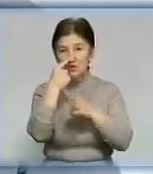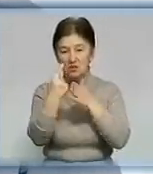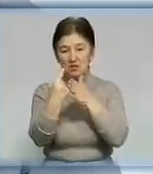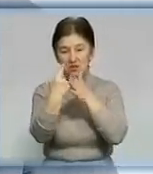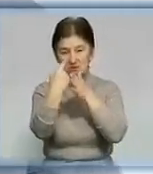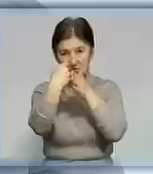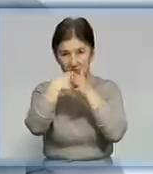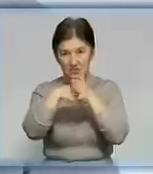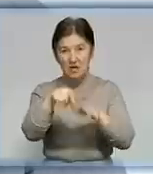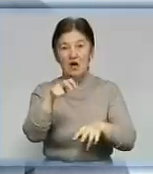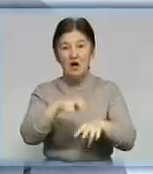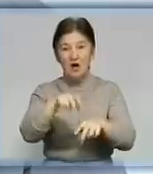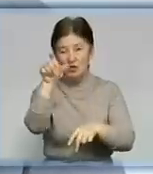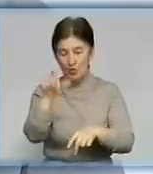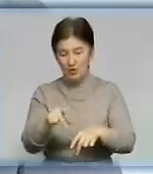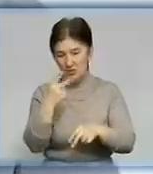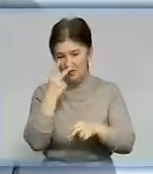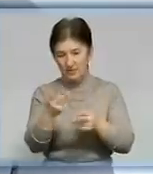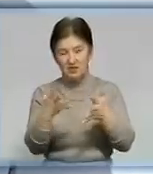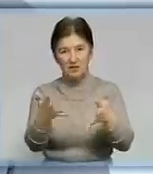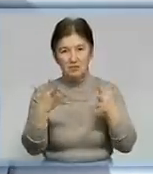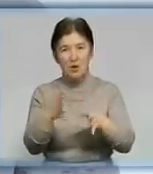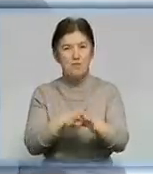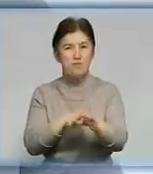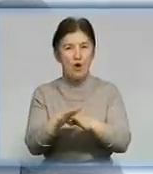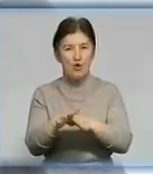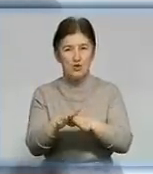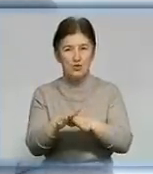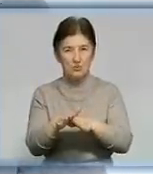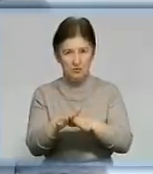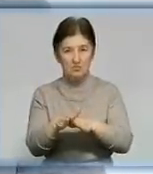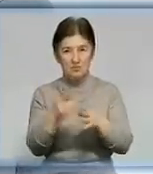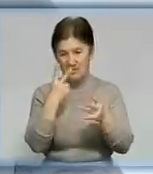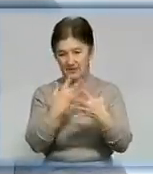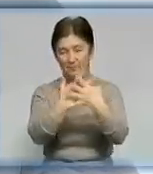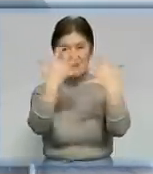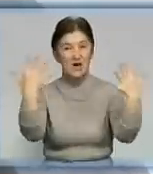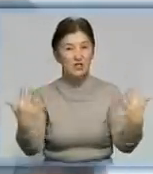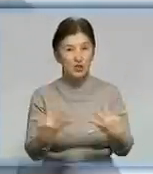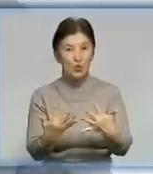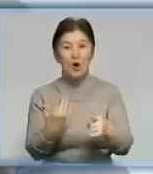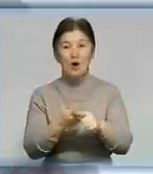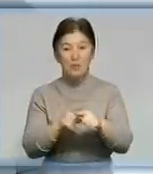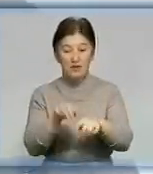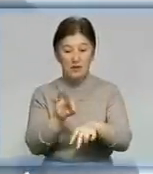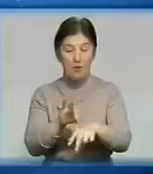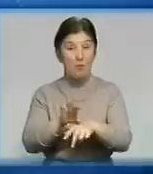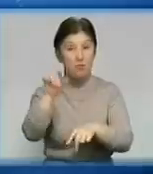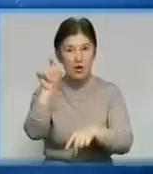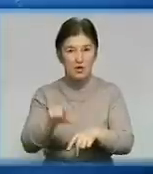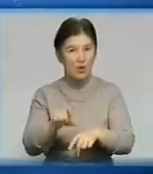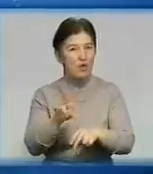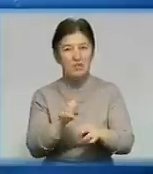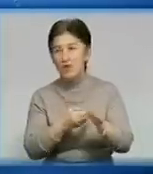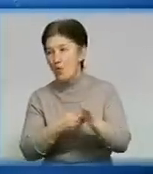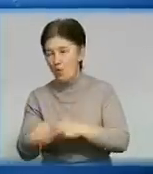повну картину всієї патології, яка на пути цього апарату. І, відповідно, вільний не виходить в слізах. А